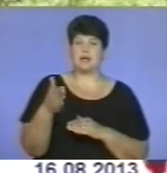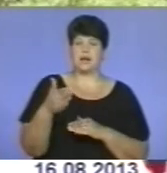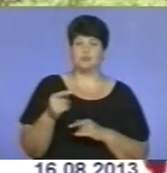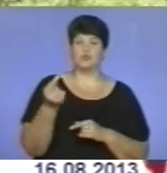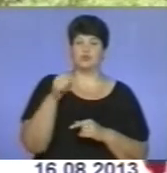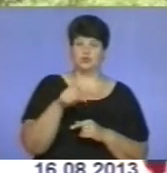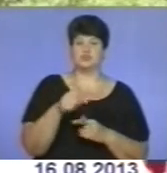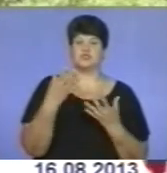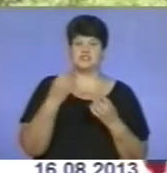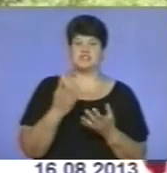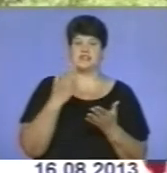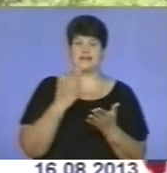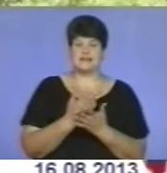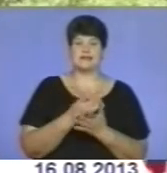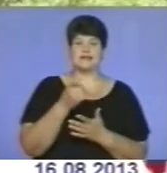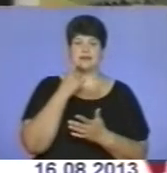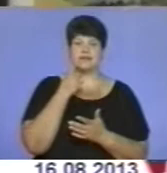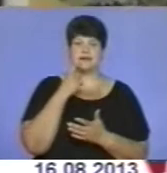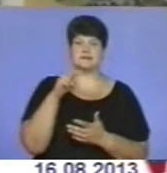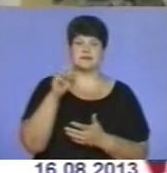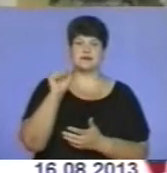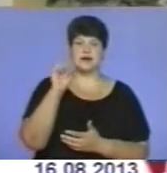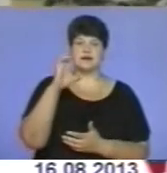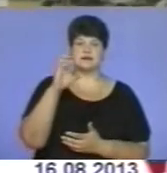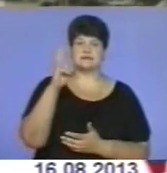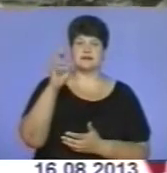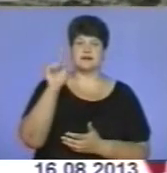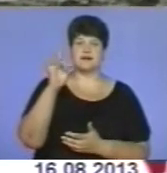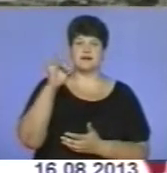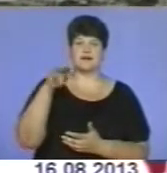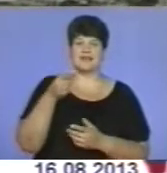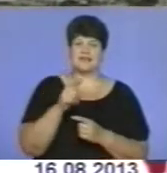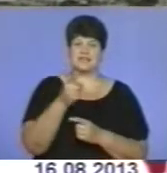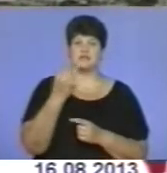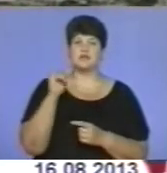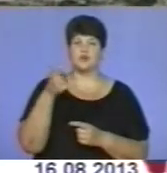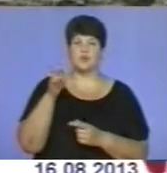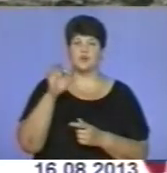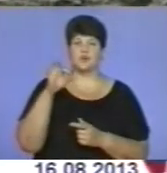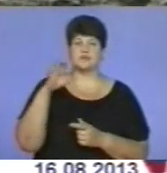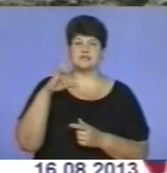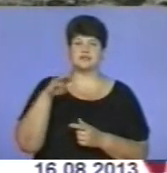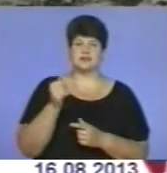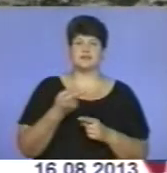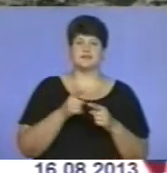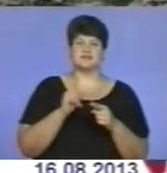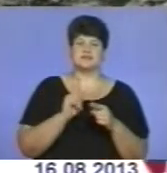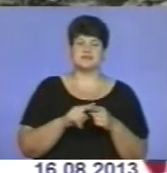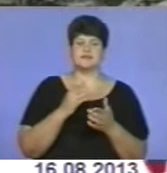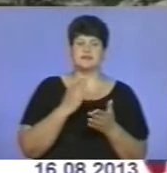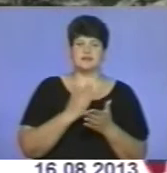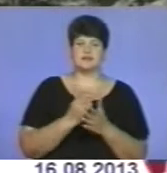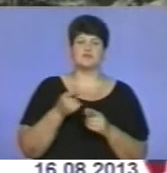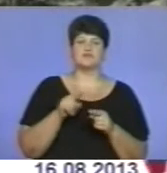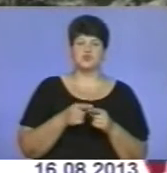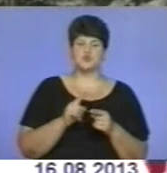плавають ще і яйця аскаридів та гостриків. Той факт, що наші водойми ще забруднені яйцями збудників паразитарних хвороб, ну, зокрема, в